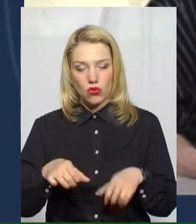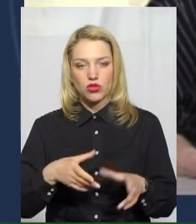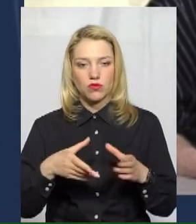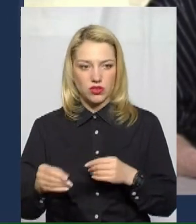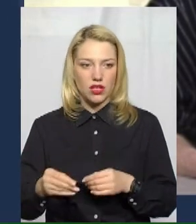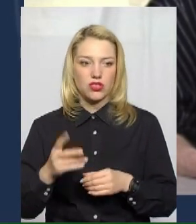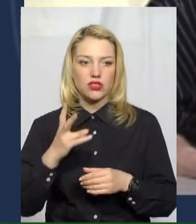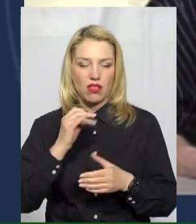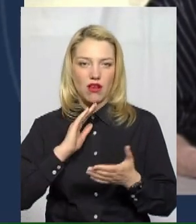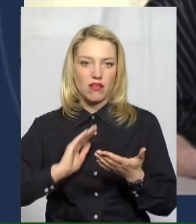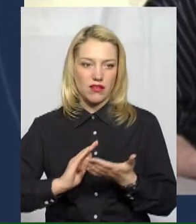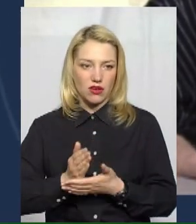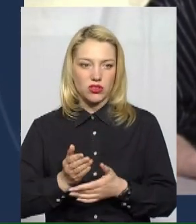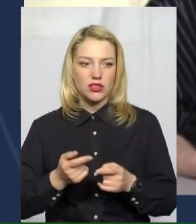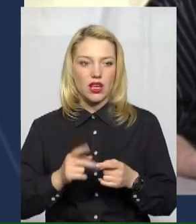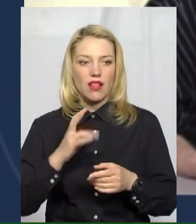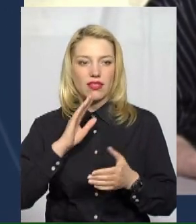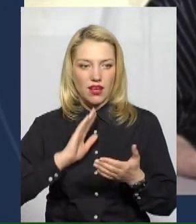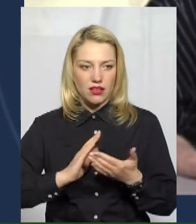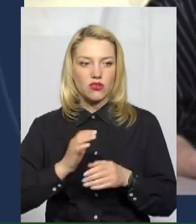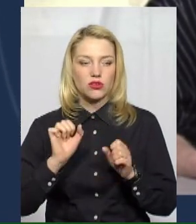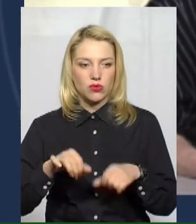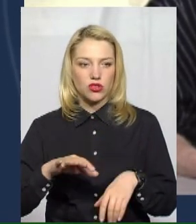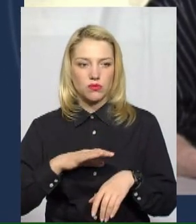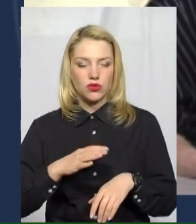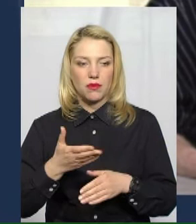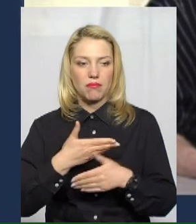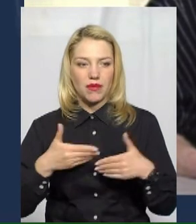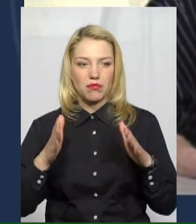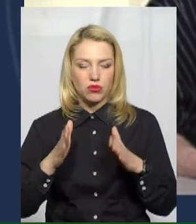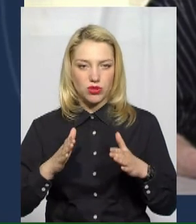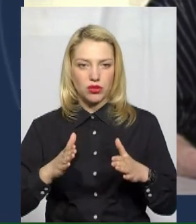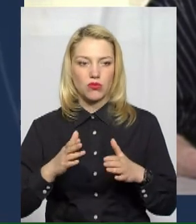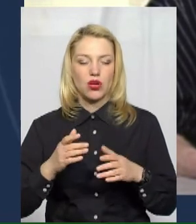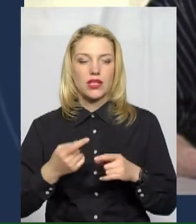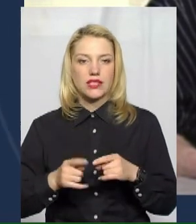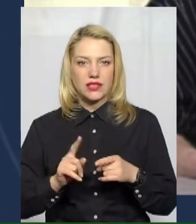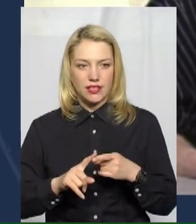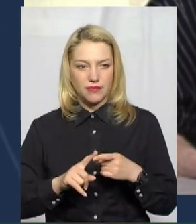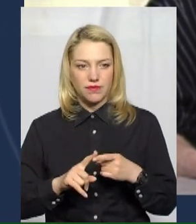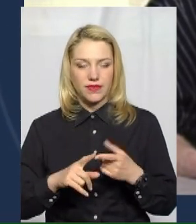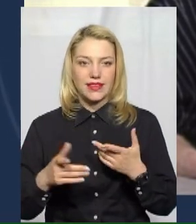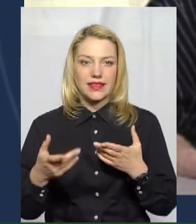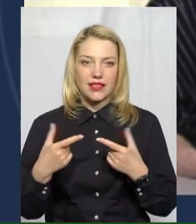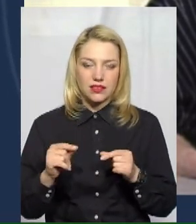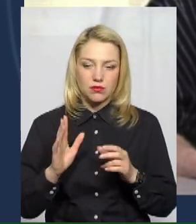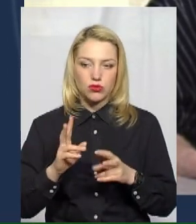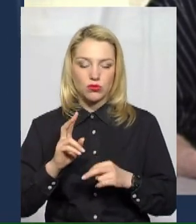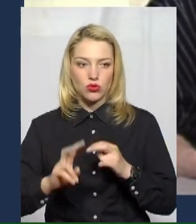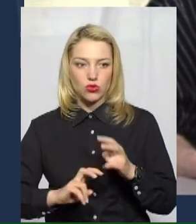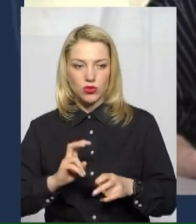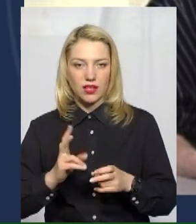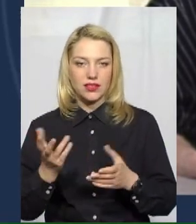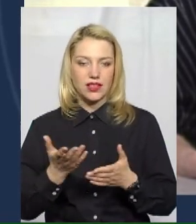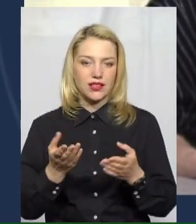якості. На якості послуг не можна. Ми будемо демним чином десь шукати якісь резерви,